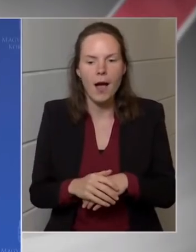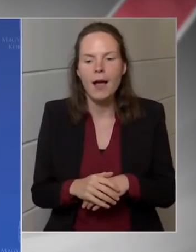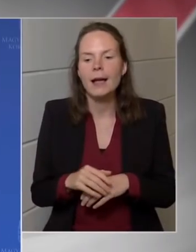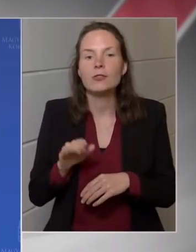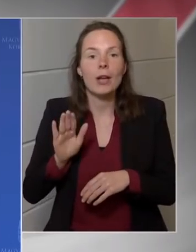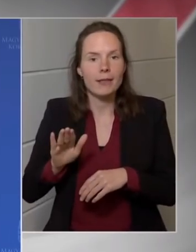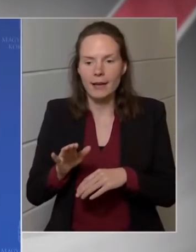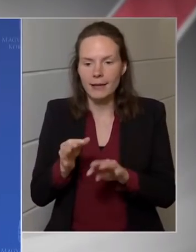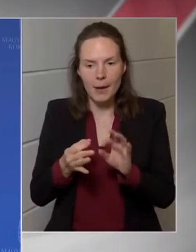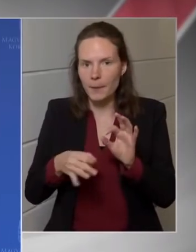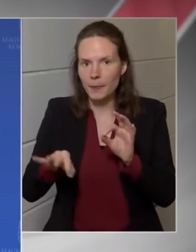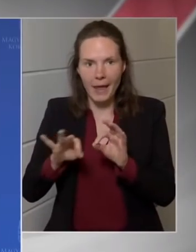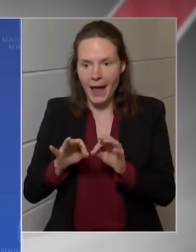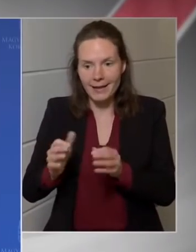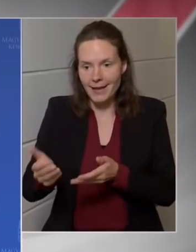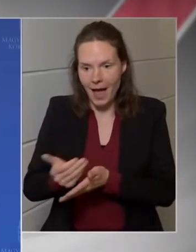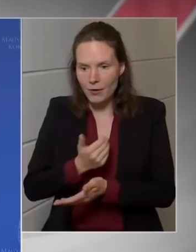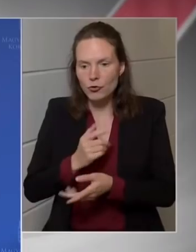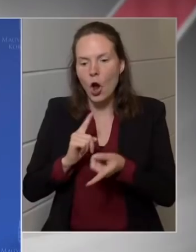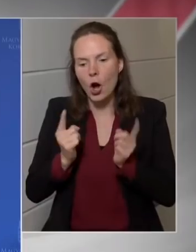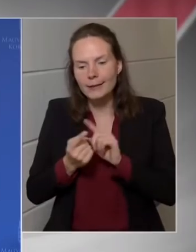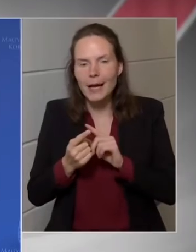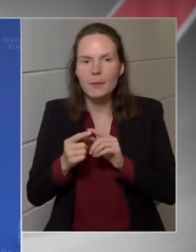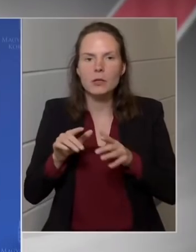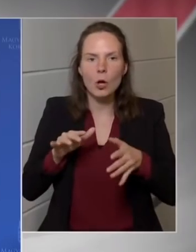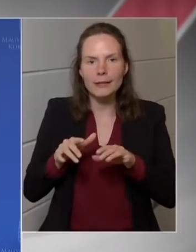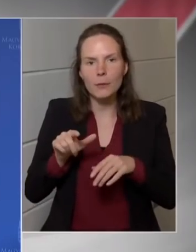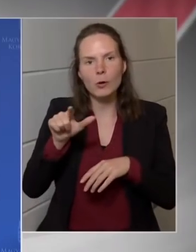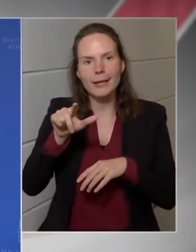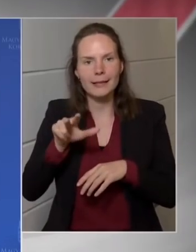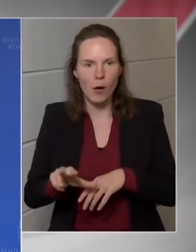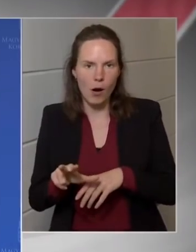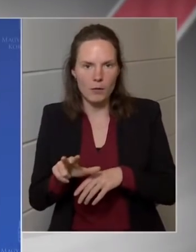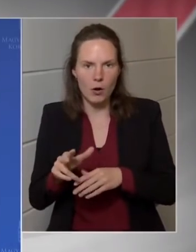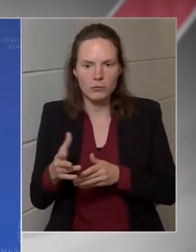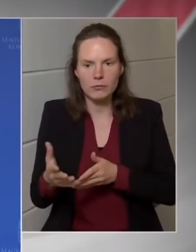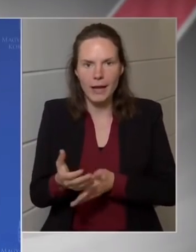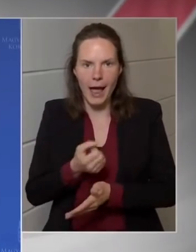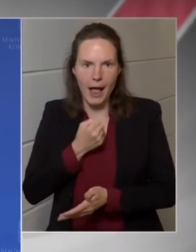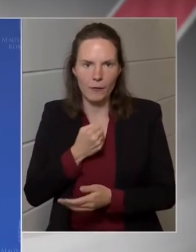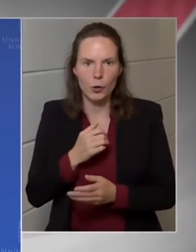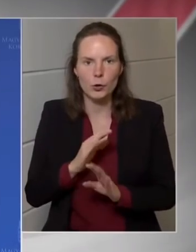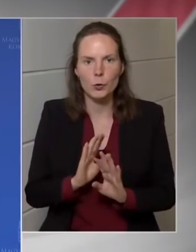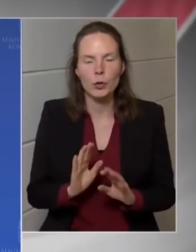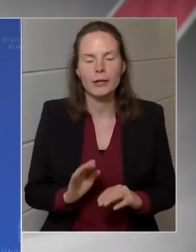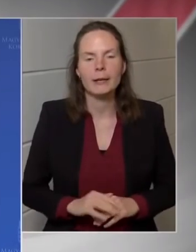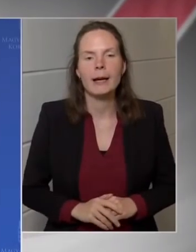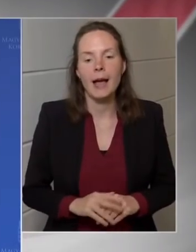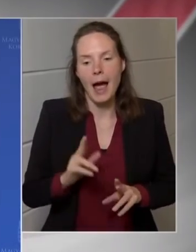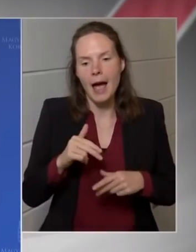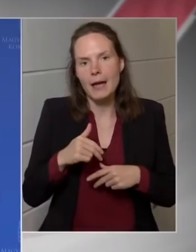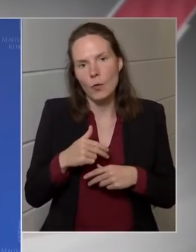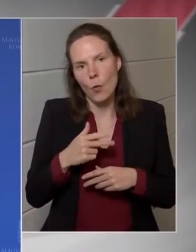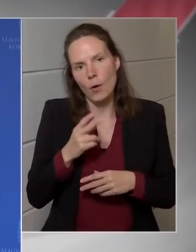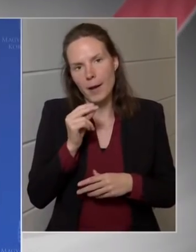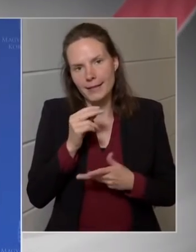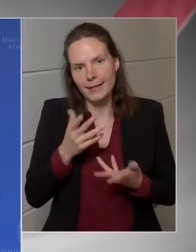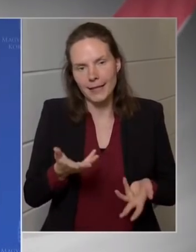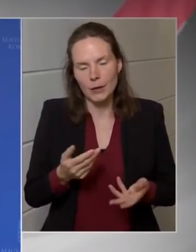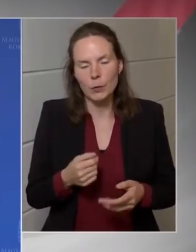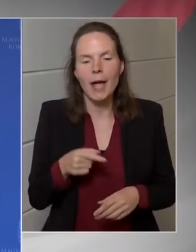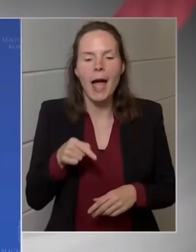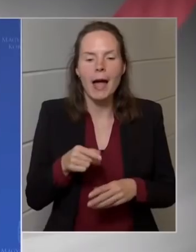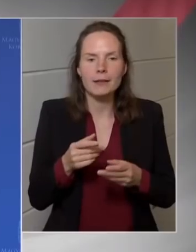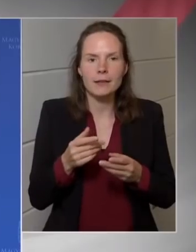részét, nagyjából a kétharmadát elvonjuk. Erről beszélünk. Na most ezt a módszertan